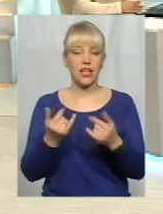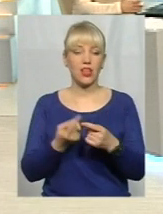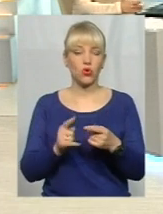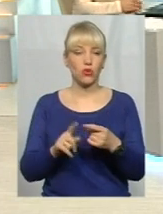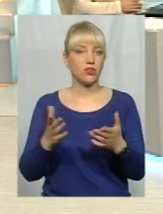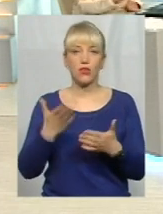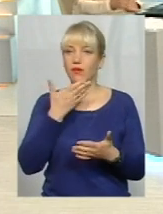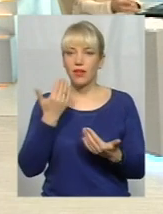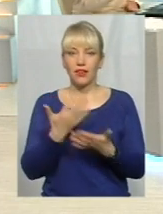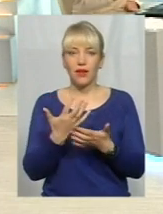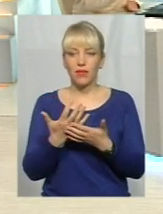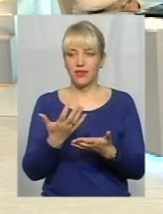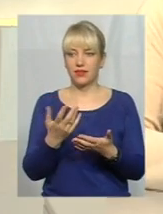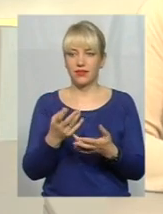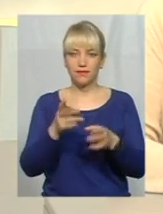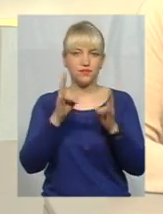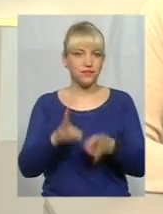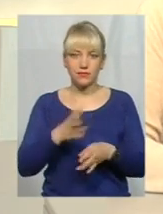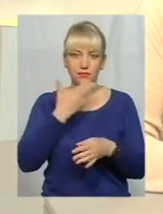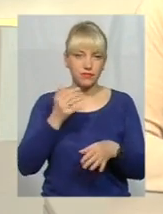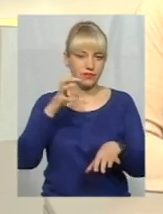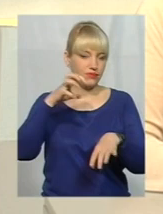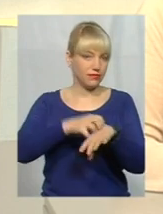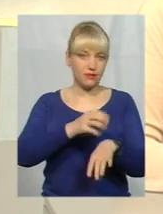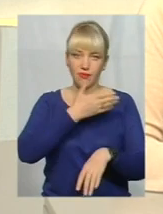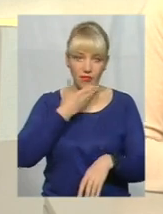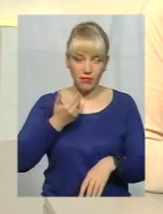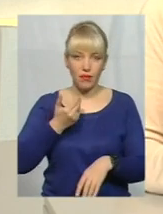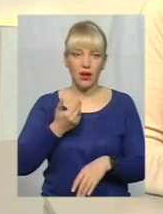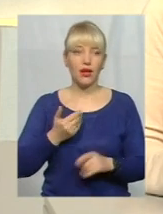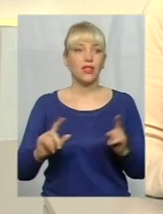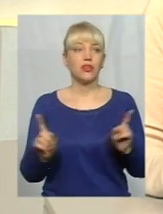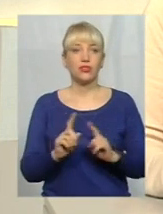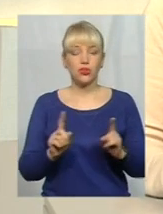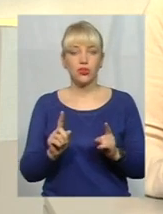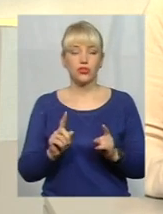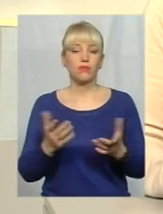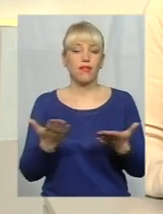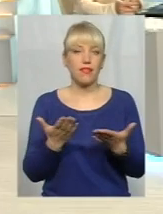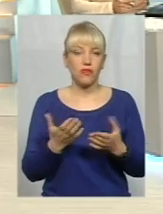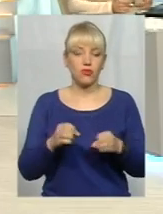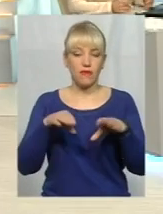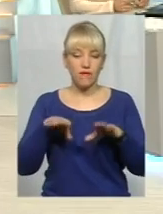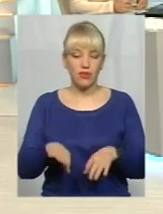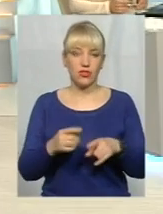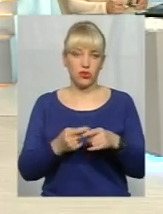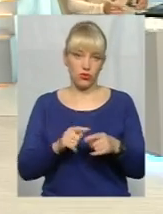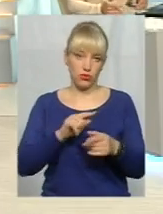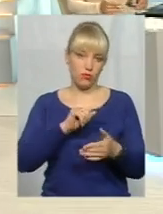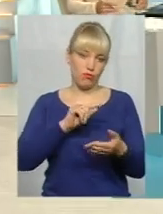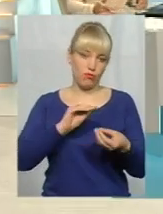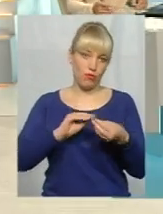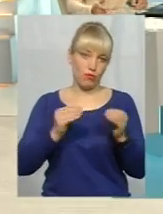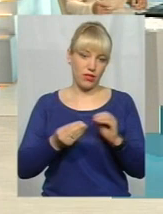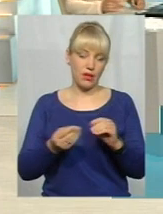навіть прецеденту якогось тяжкого, так, як ми бачили в сюжеті, щоб якось вирішити оцю проблему. Чи є інші проблеми, які